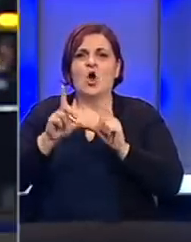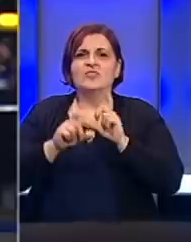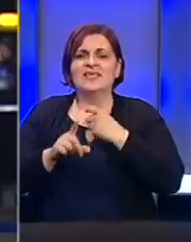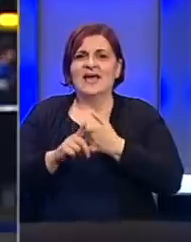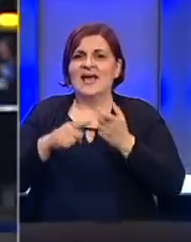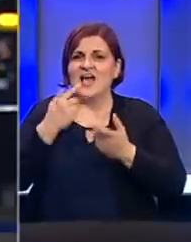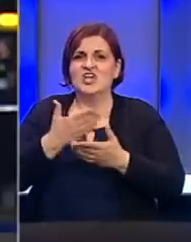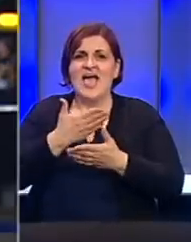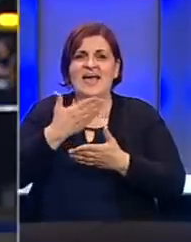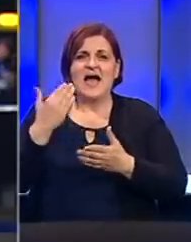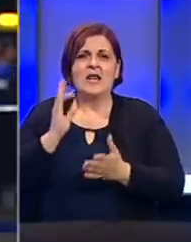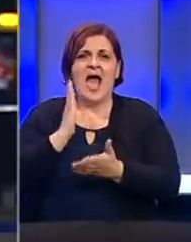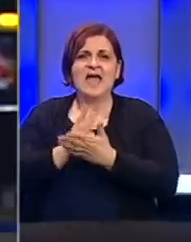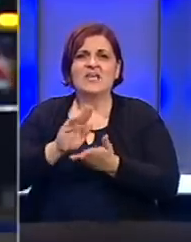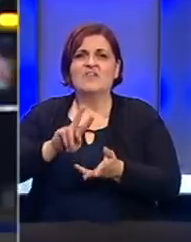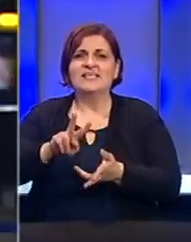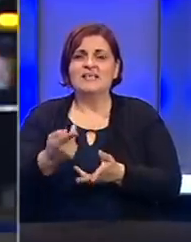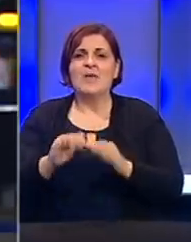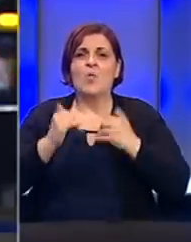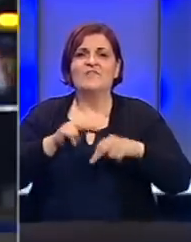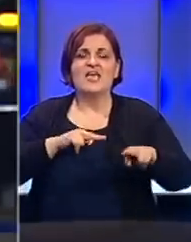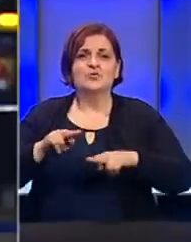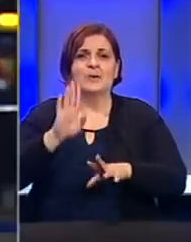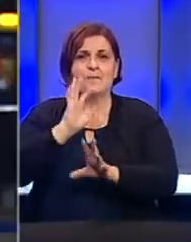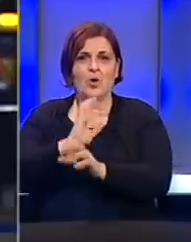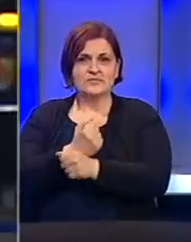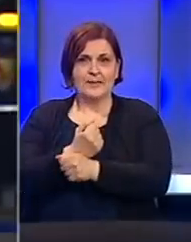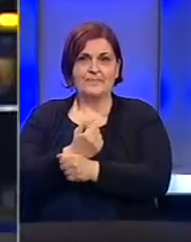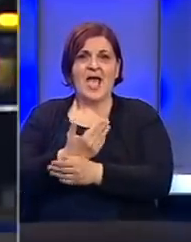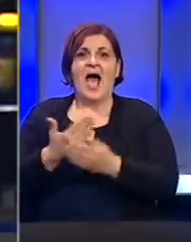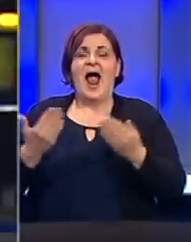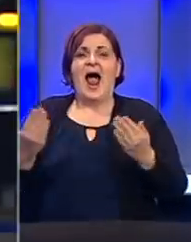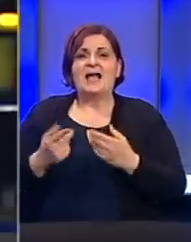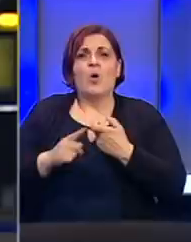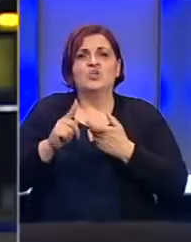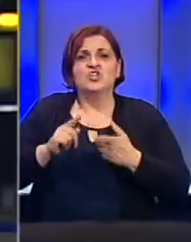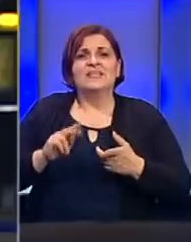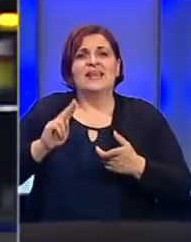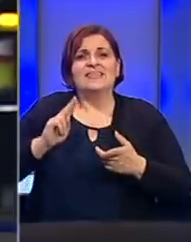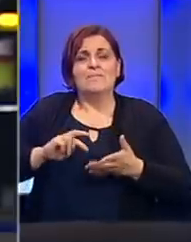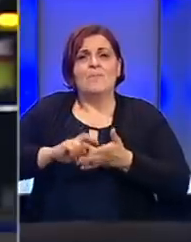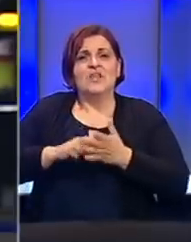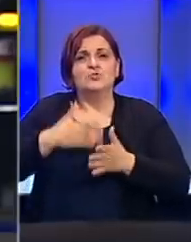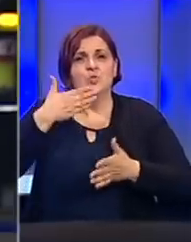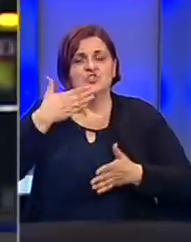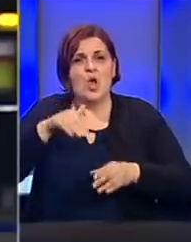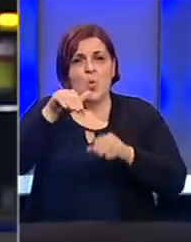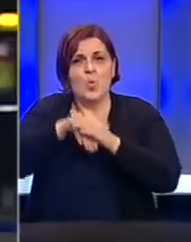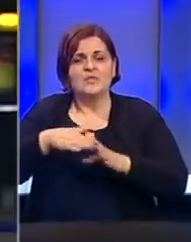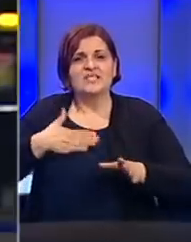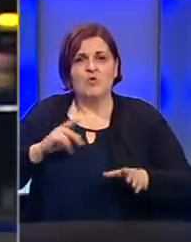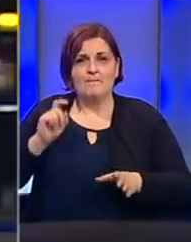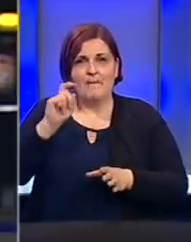Dodik kaže kako nema adekvatnu zamjenu u vijeću ministara BiH. Ali kako će Košarac trpjeti političke štete